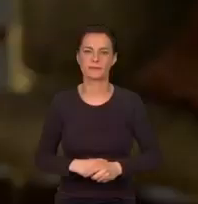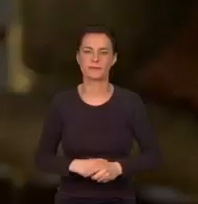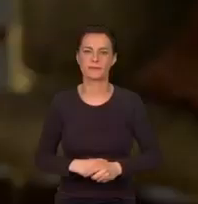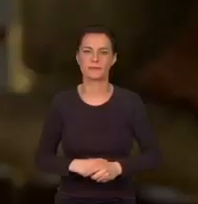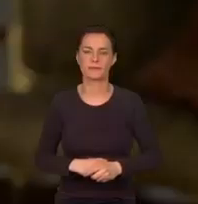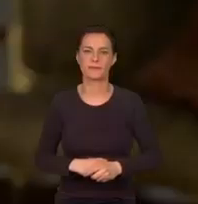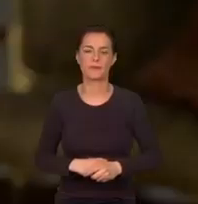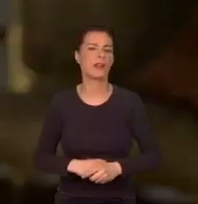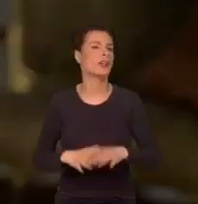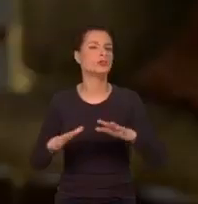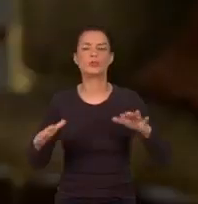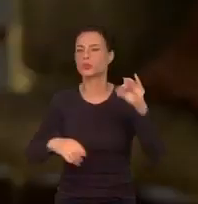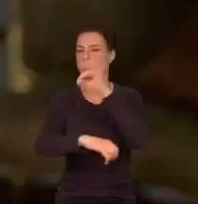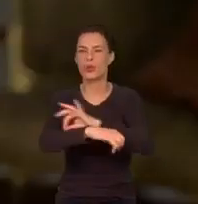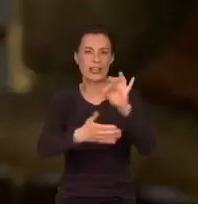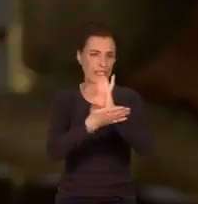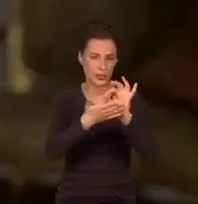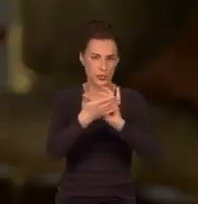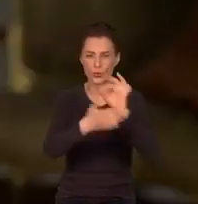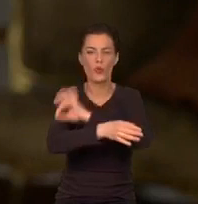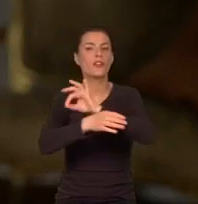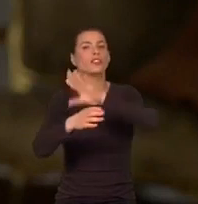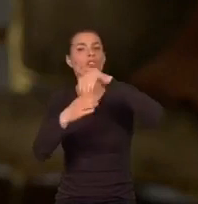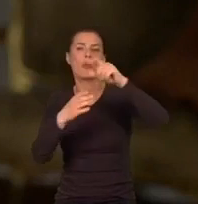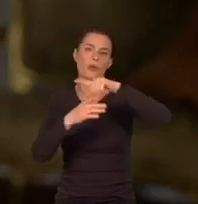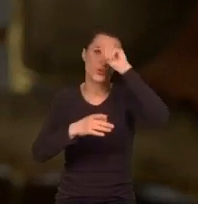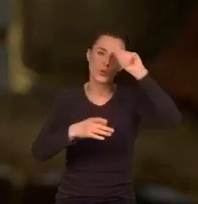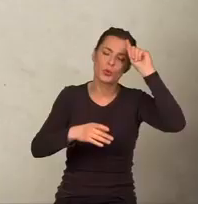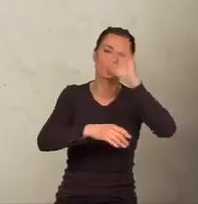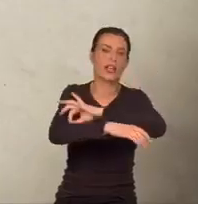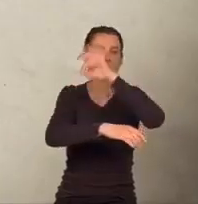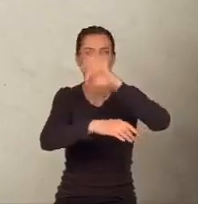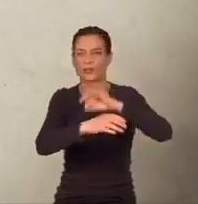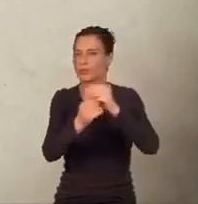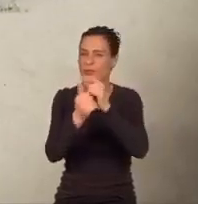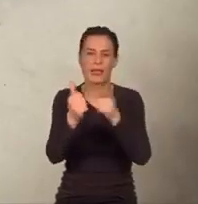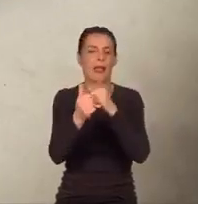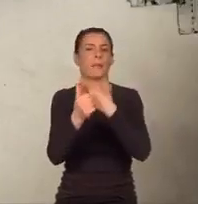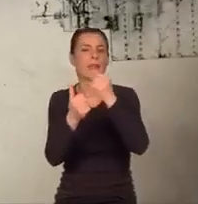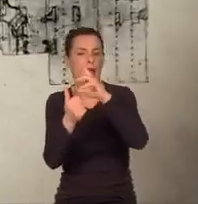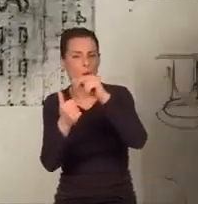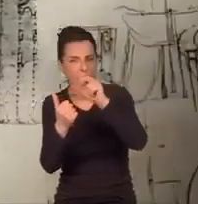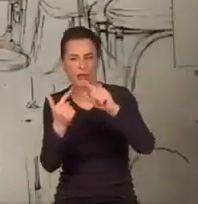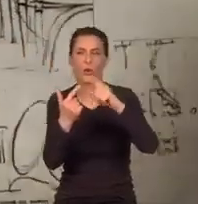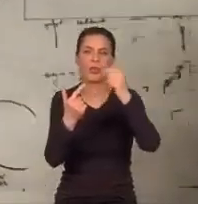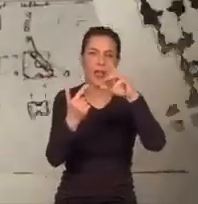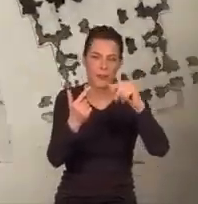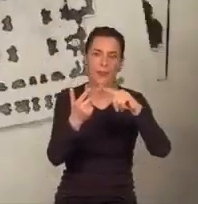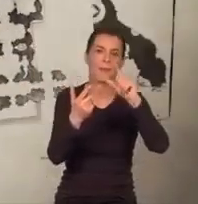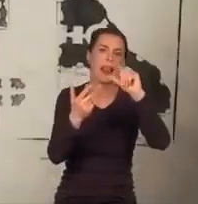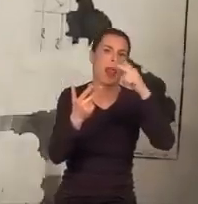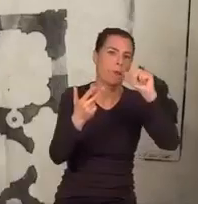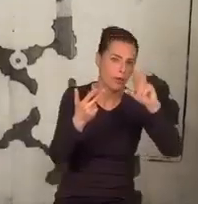Istnieje wiele rysunków architektów zaangażowanych w projekt. Bramantego, Michała Anioła, Della Porta,